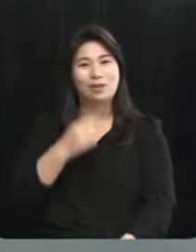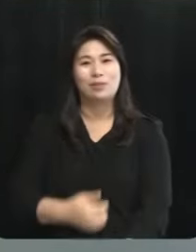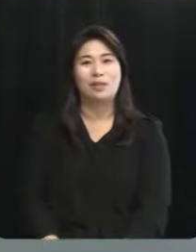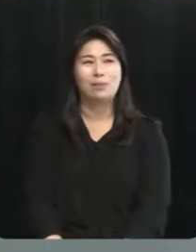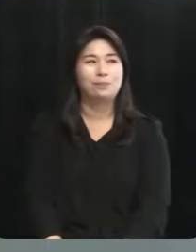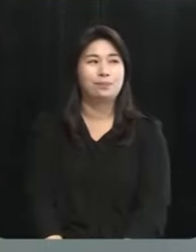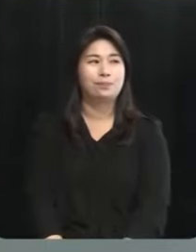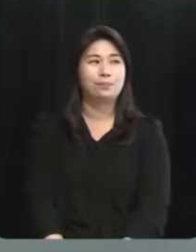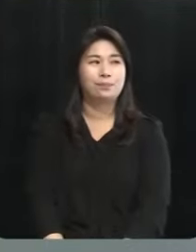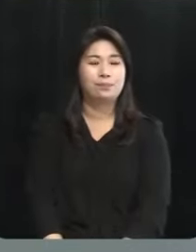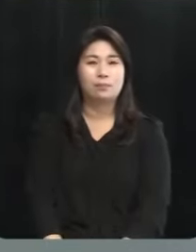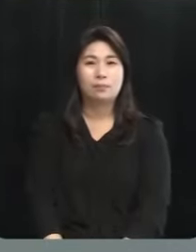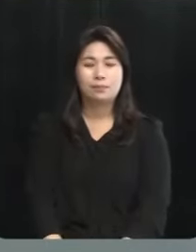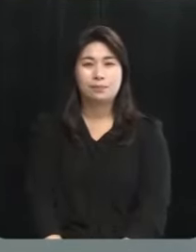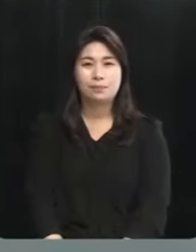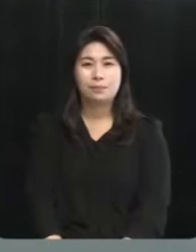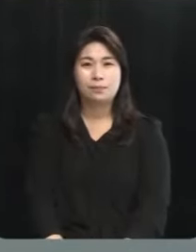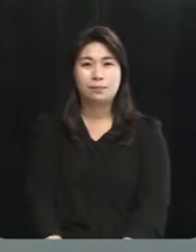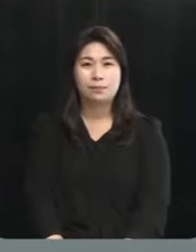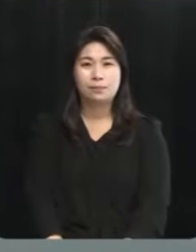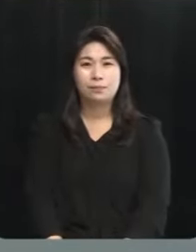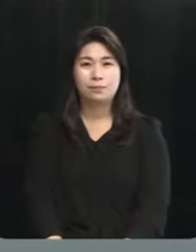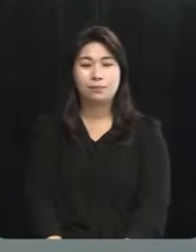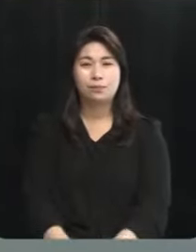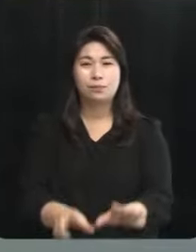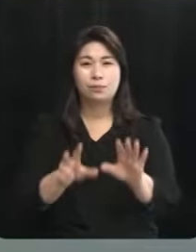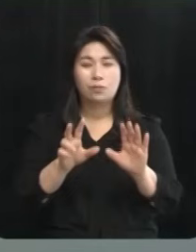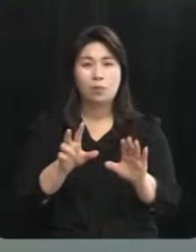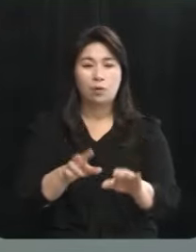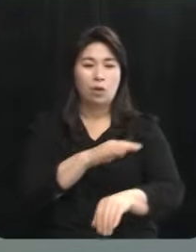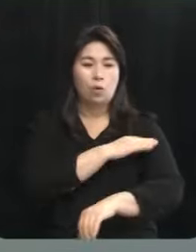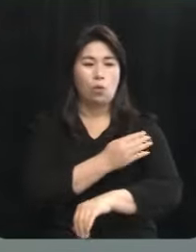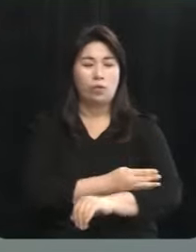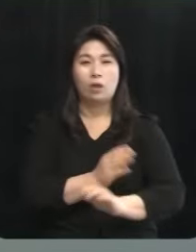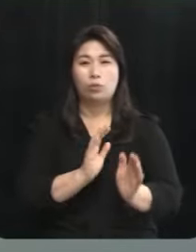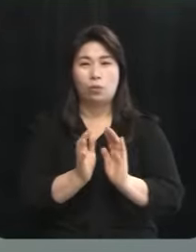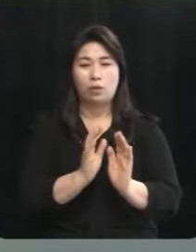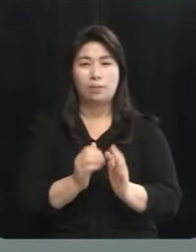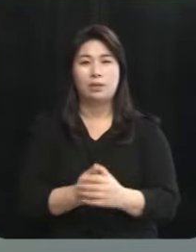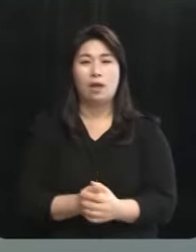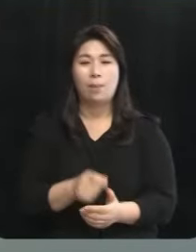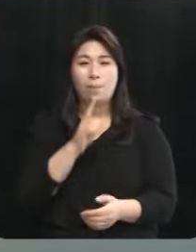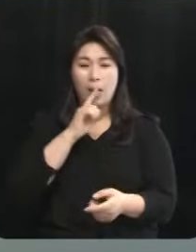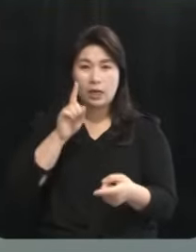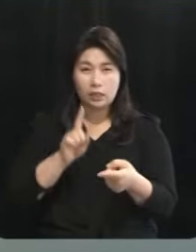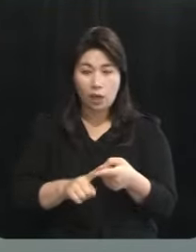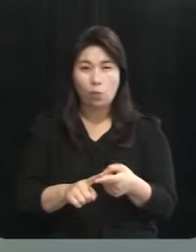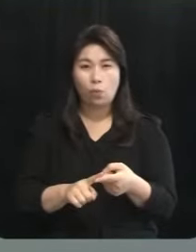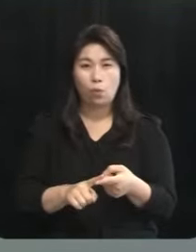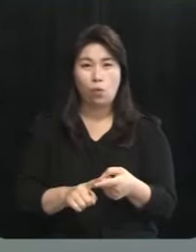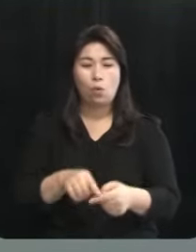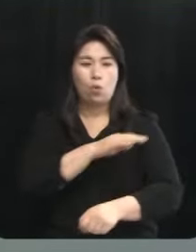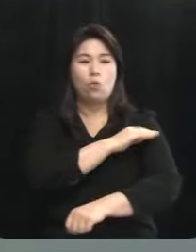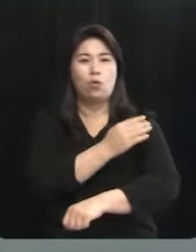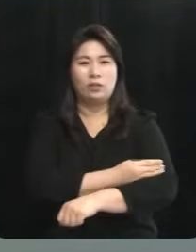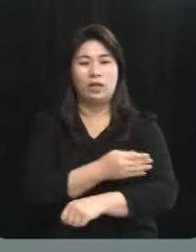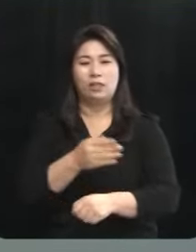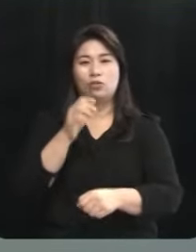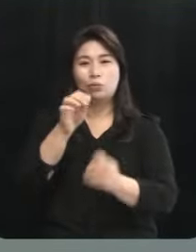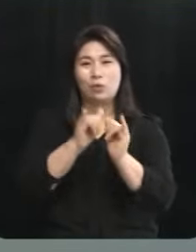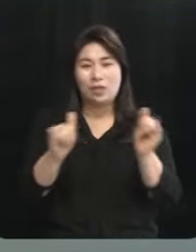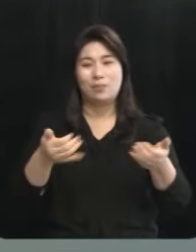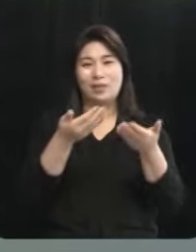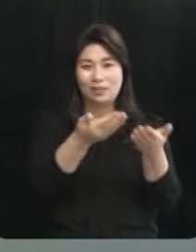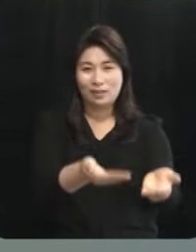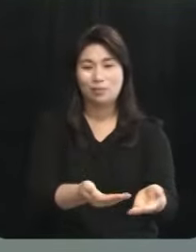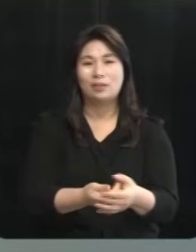감사합니다 이번에는 주도권 토론 진행을 하도록 하겠습니다 말 그대로 주도권을 후보께 드리는 시간이고요